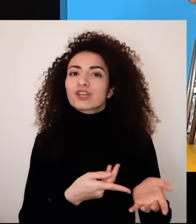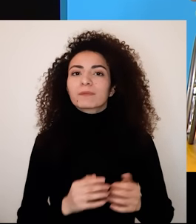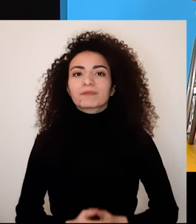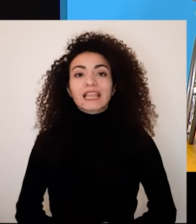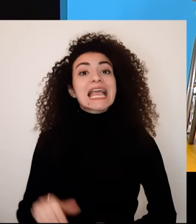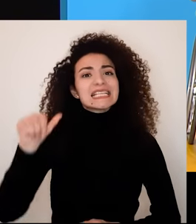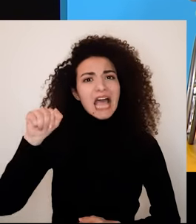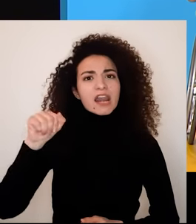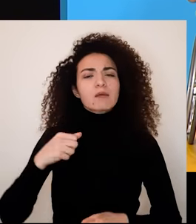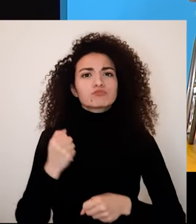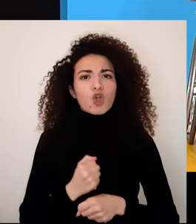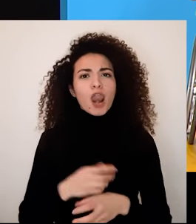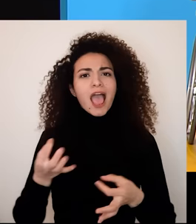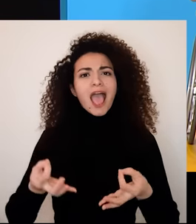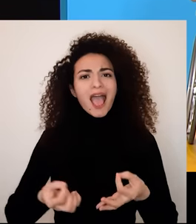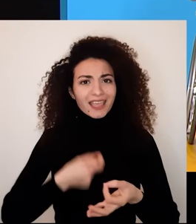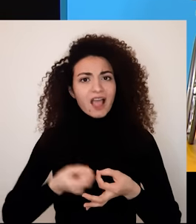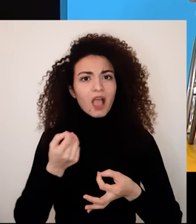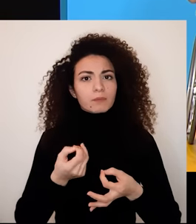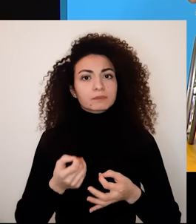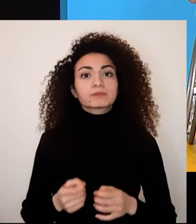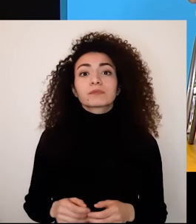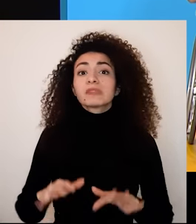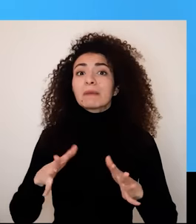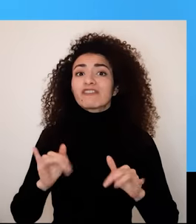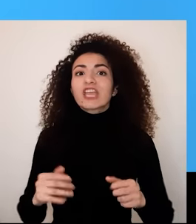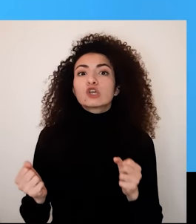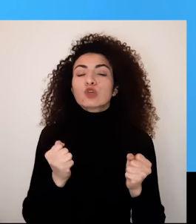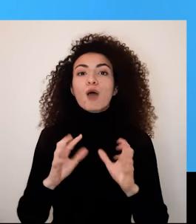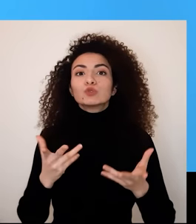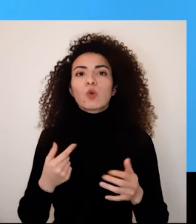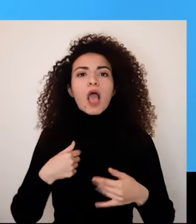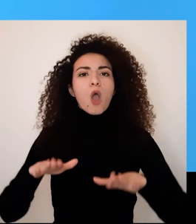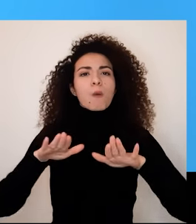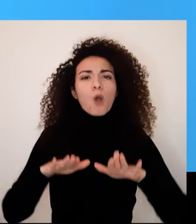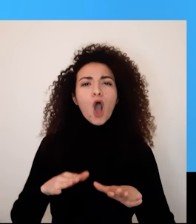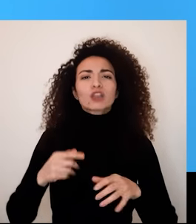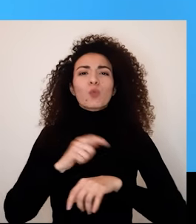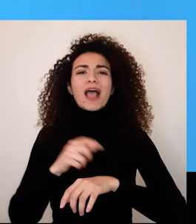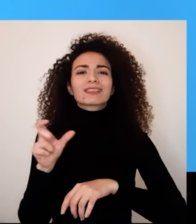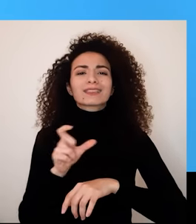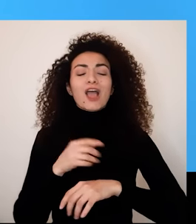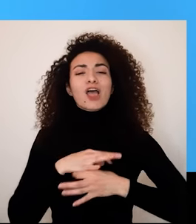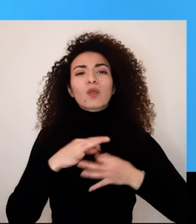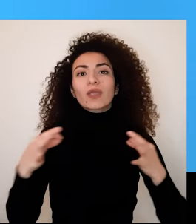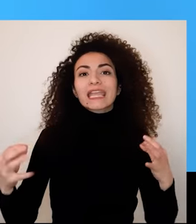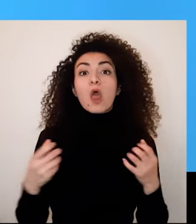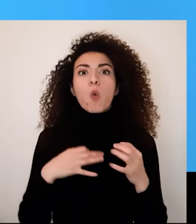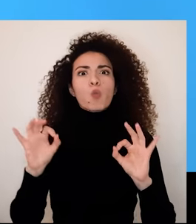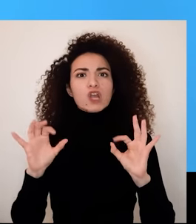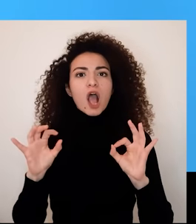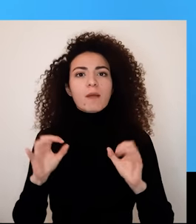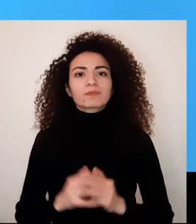المهنية الخاصة هو بنفس الوقت فرصة وتحدي فمع فرصة تحقيق حلمة الشخصة راح تواجه سارة